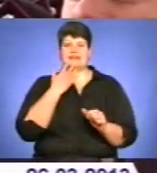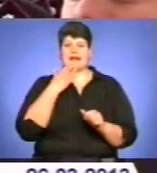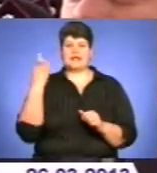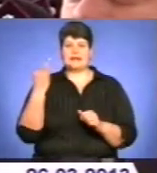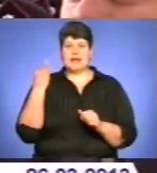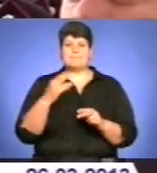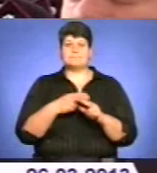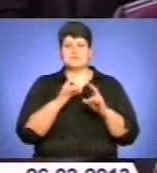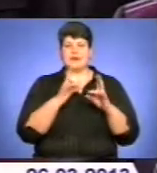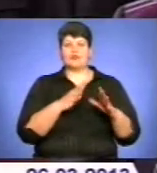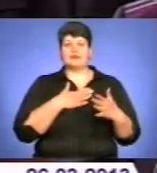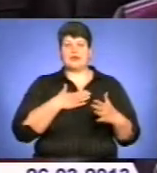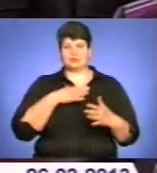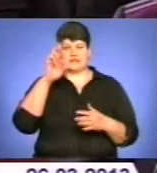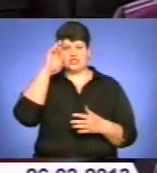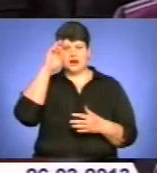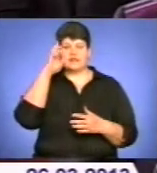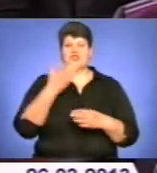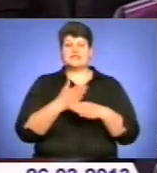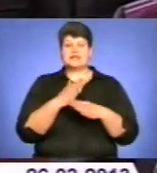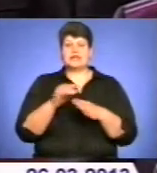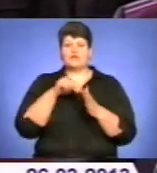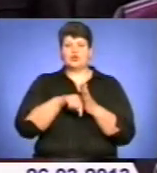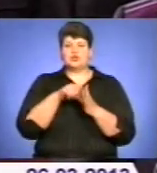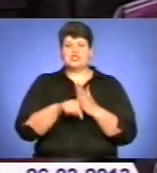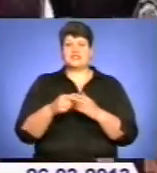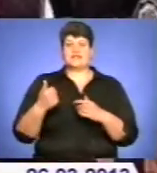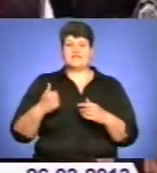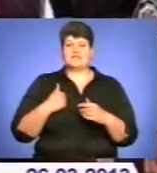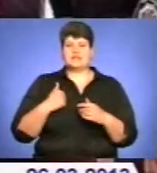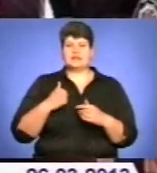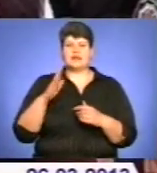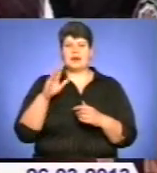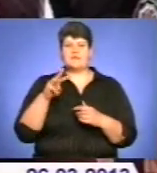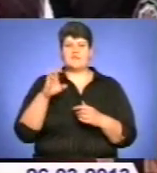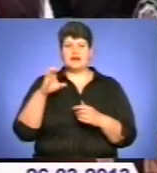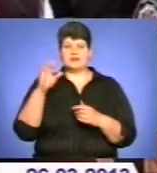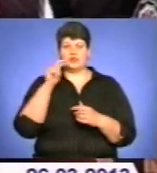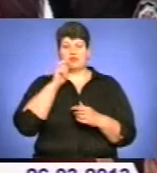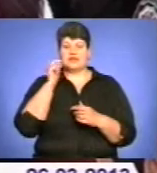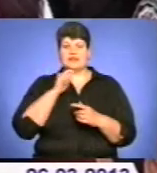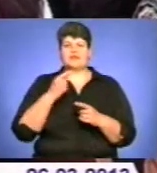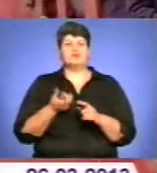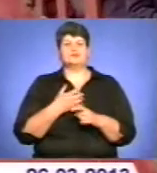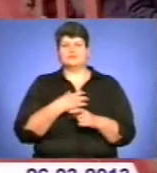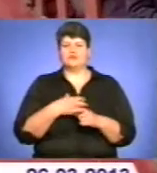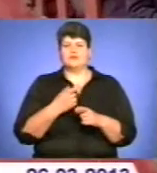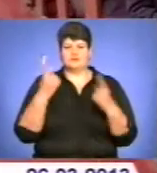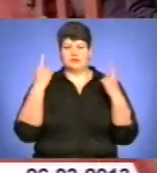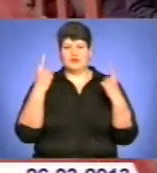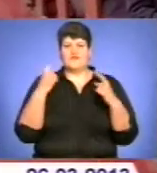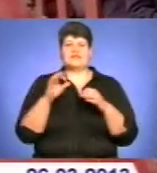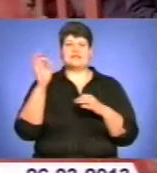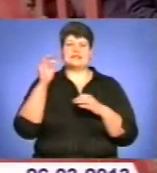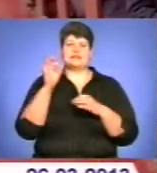безпеку нашої держави. Частина внутрішніх військ МВС України в Тернопільській області – одна із найпотужніших у західному